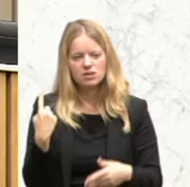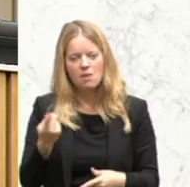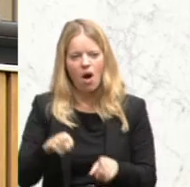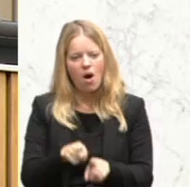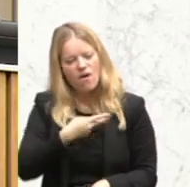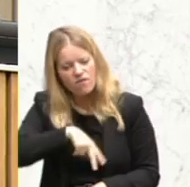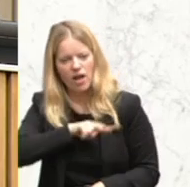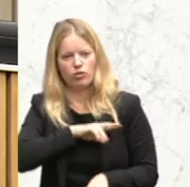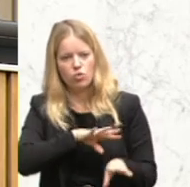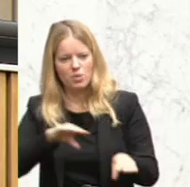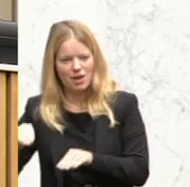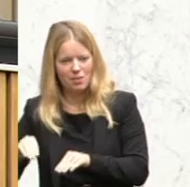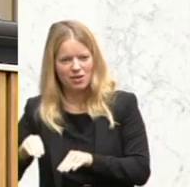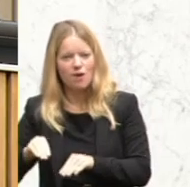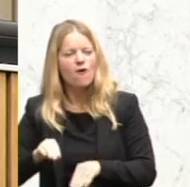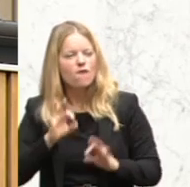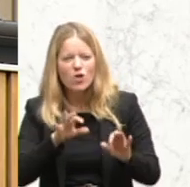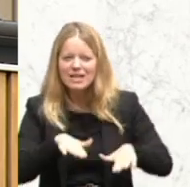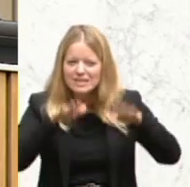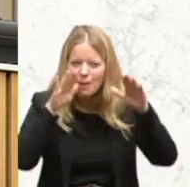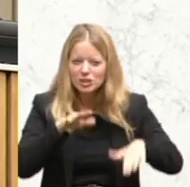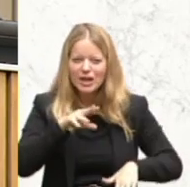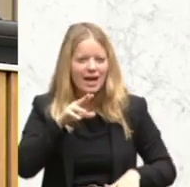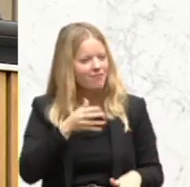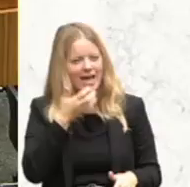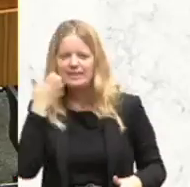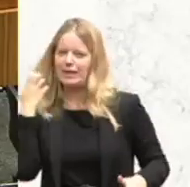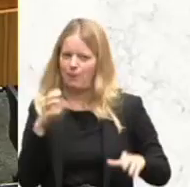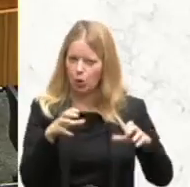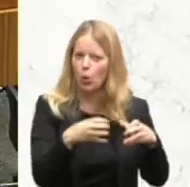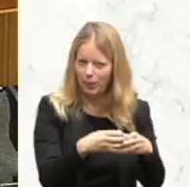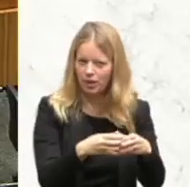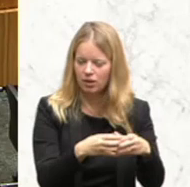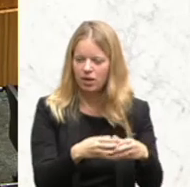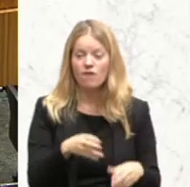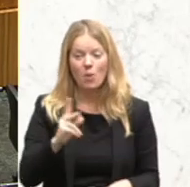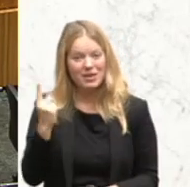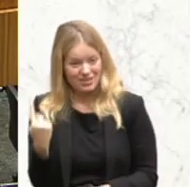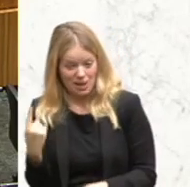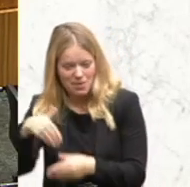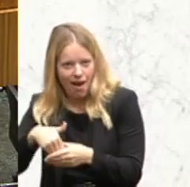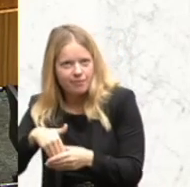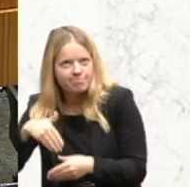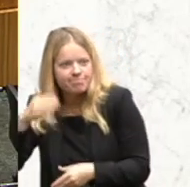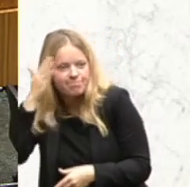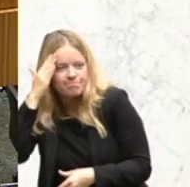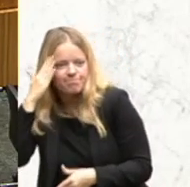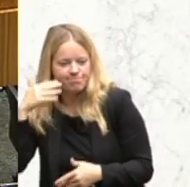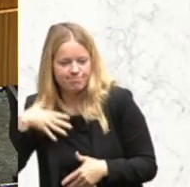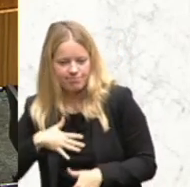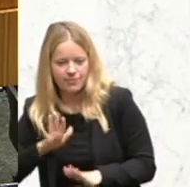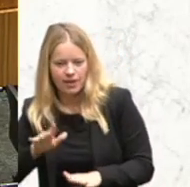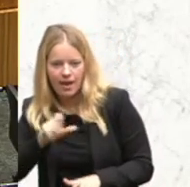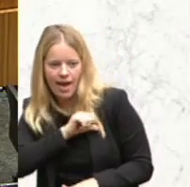übernehmen. Denn sie hat das Insiderwissen, sie kennt ihre Leute und sie muss mit allen Mitteln versuchen, eine